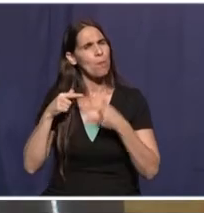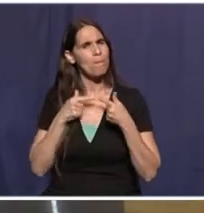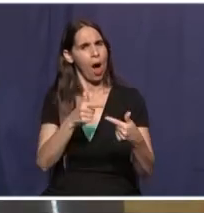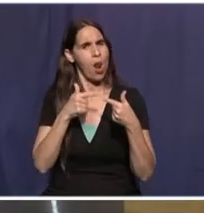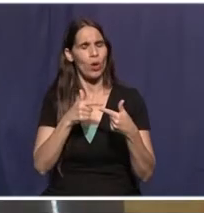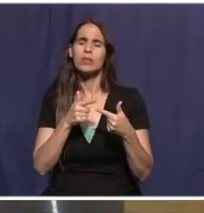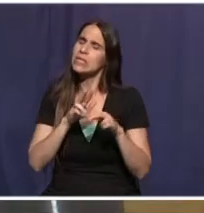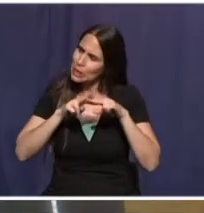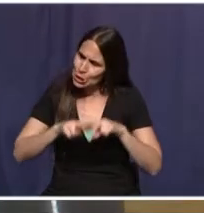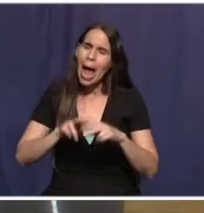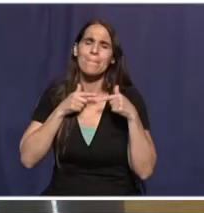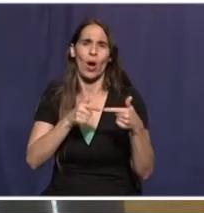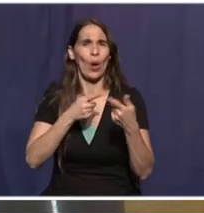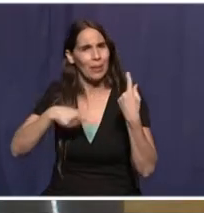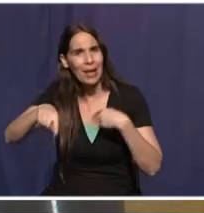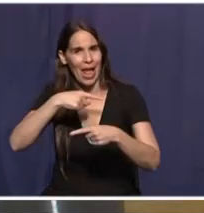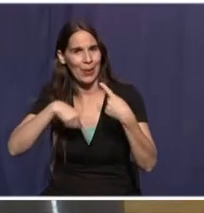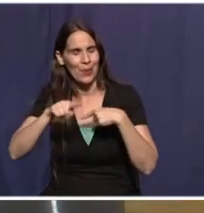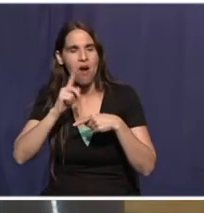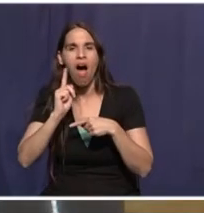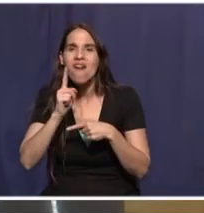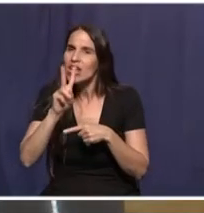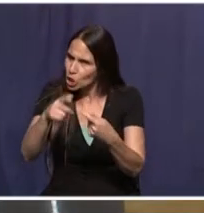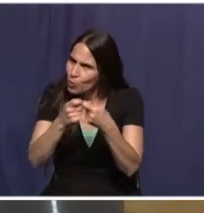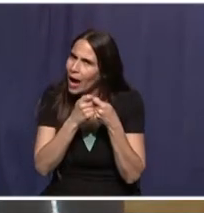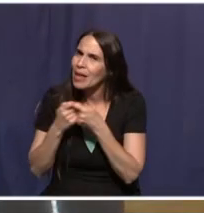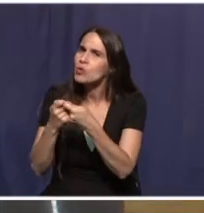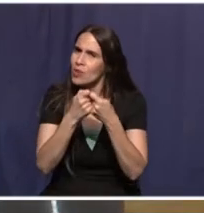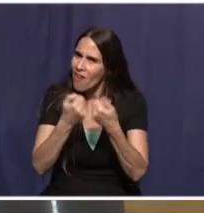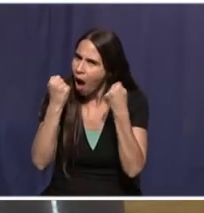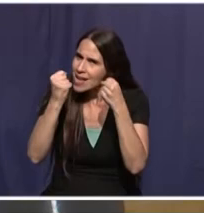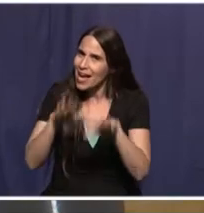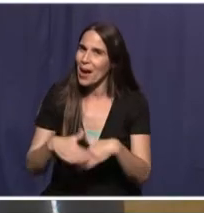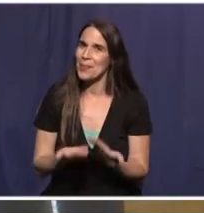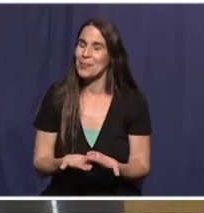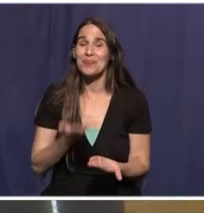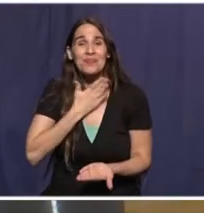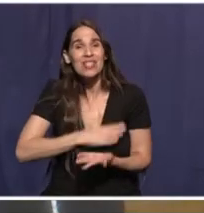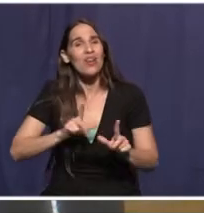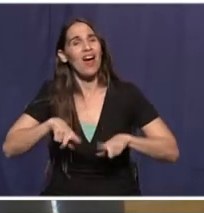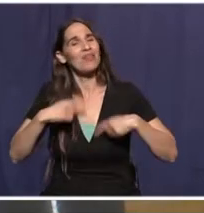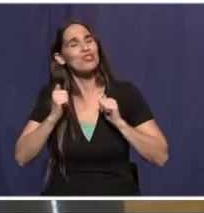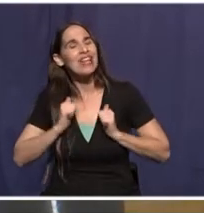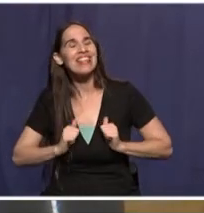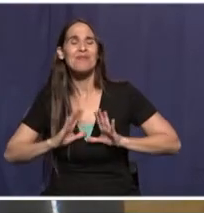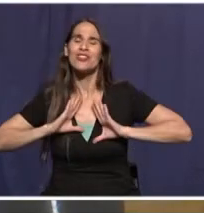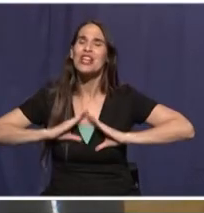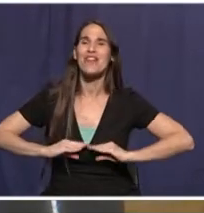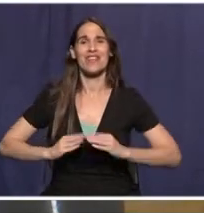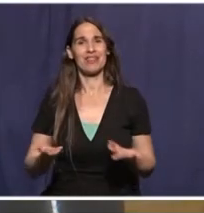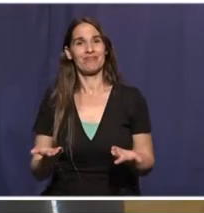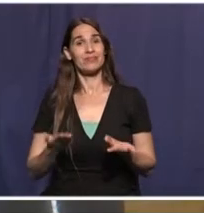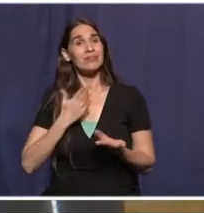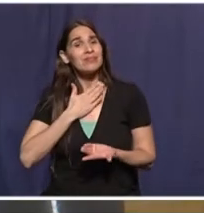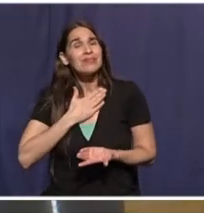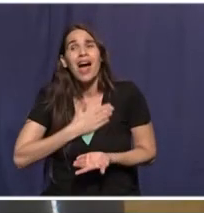כנראה יישארו איתנו. אך לצד זאת יש לנו מחנים משותפים חזקים. הרצון לחיים שקטים ושלבים. הרצון